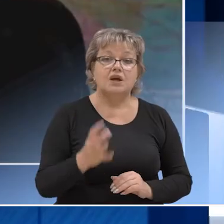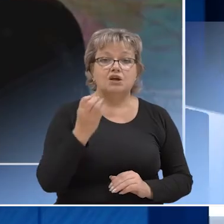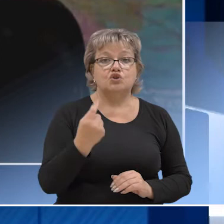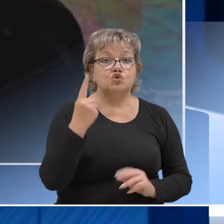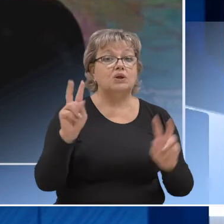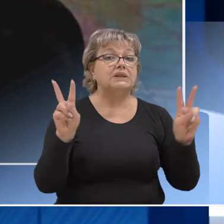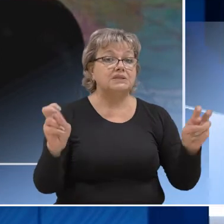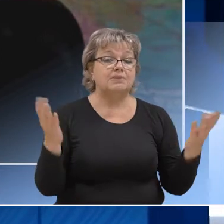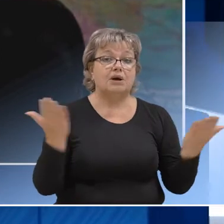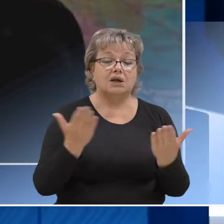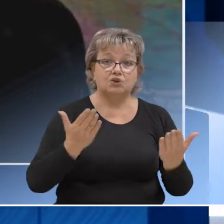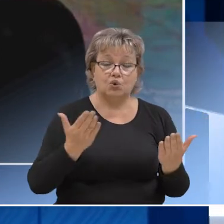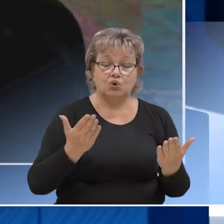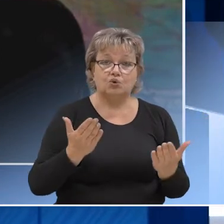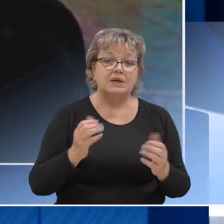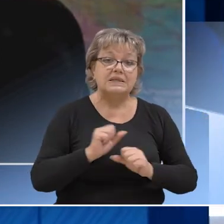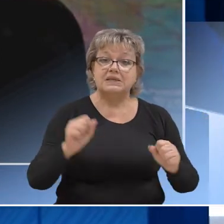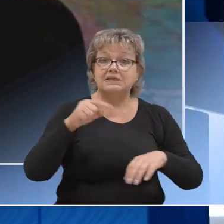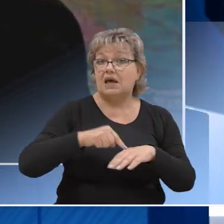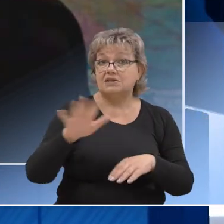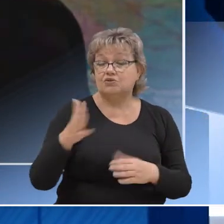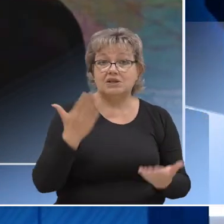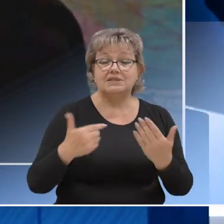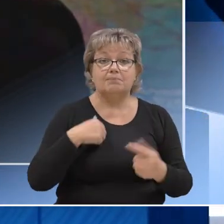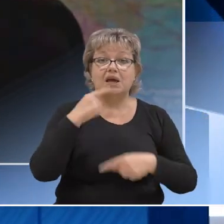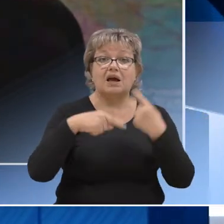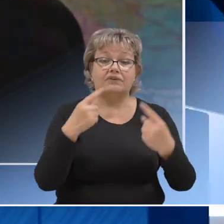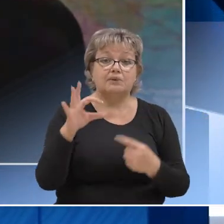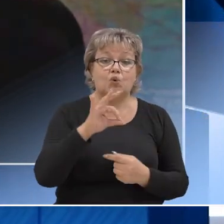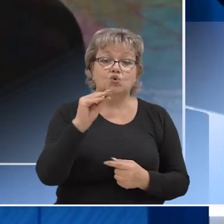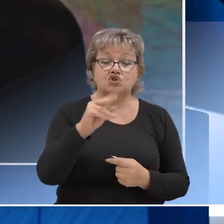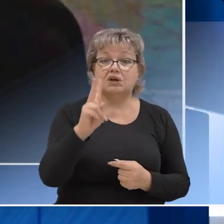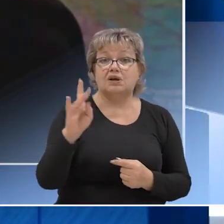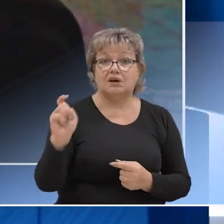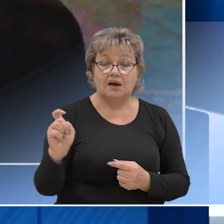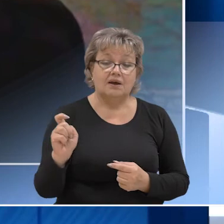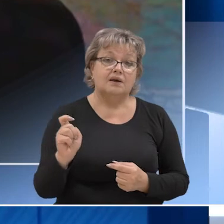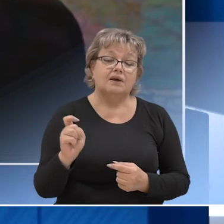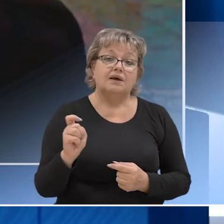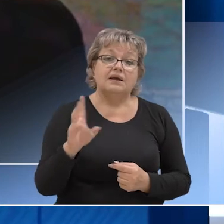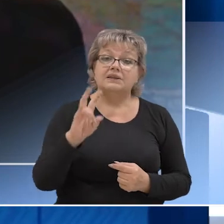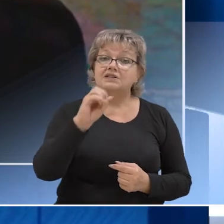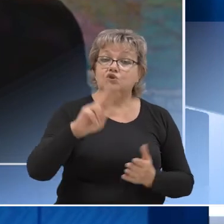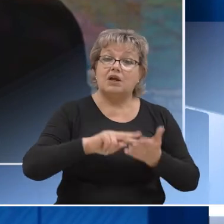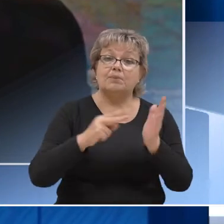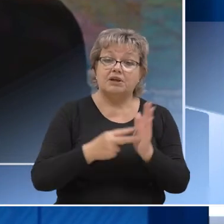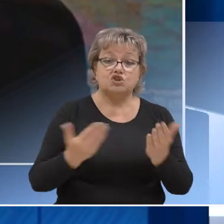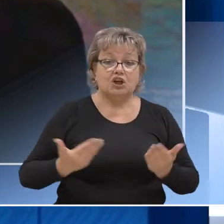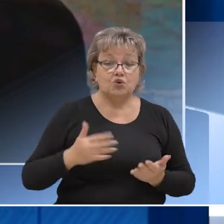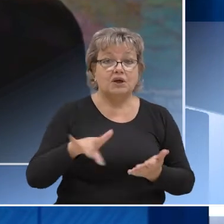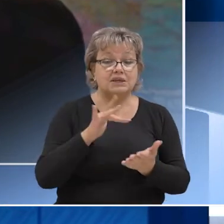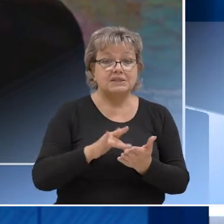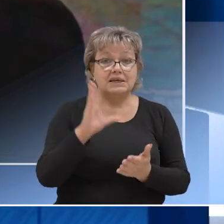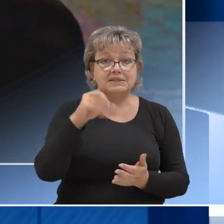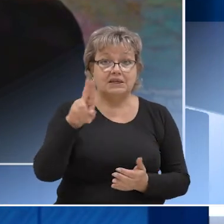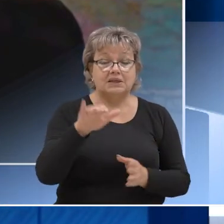Еще одна тема, которую нельзя не затронуть, если мы говорим о ЖКХ, это, конечно же, национальный проект «Жилье